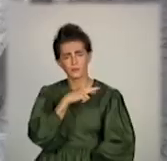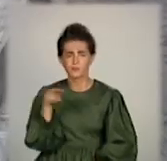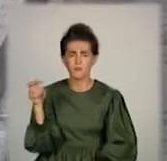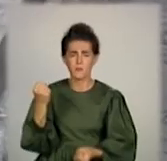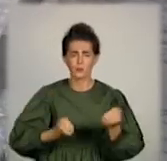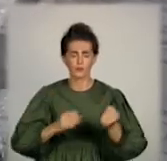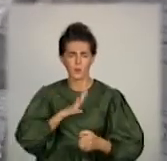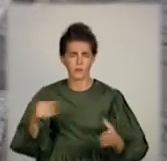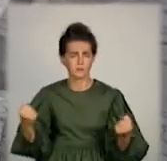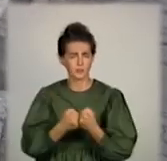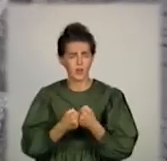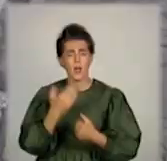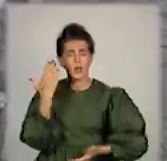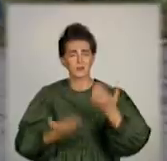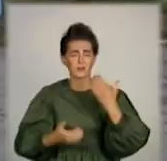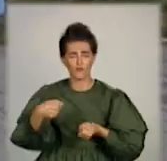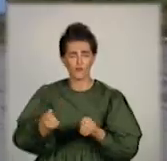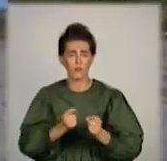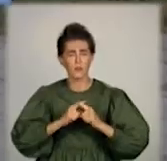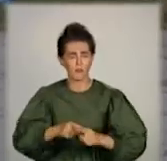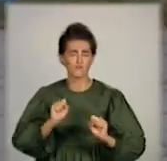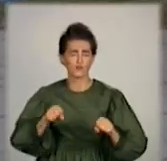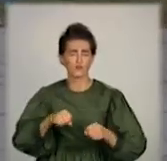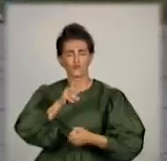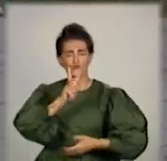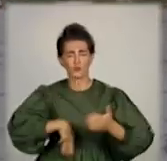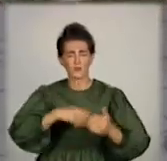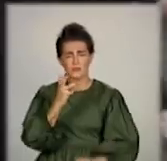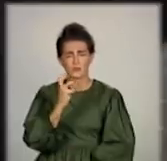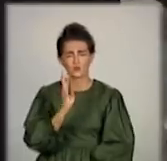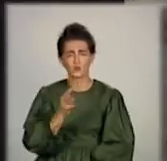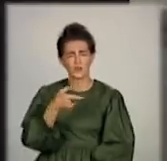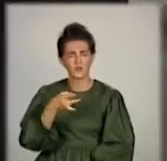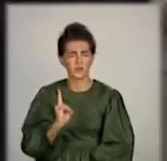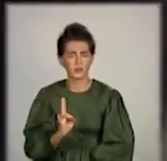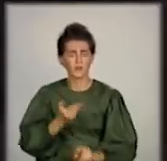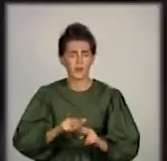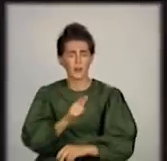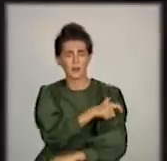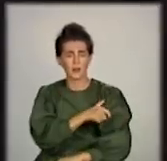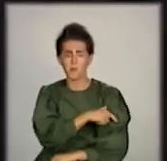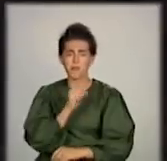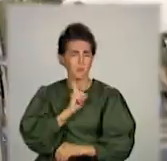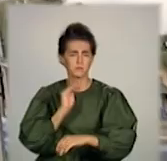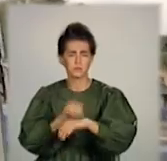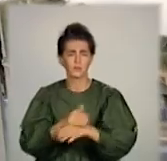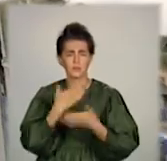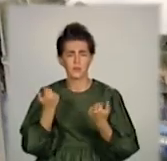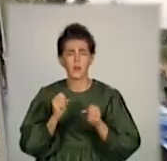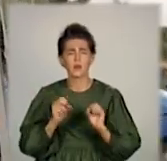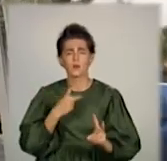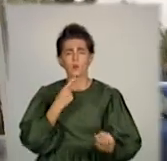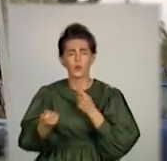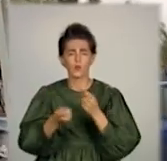Якщо водій на переході не пропускає, його можуть аштрахувати на 340 гривень. Під час рейду таких не виявили. Як безпечніше